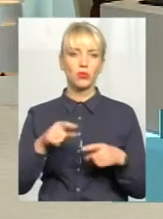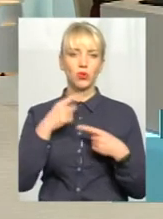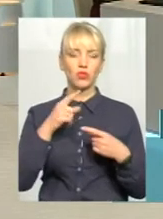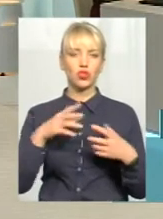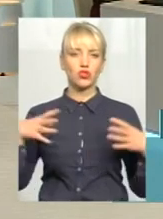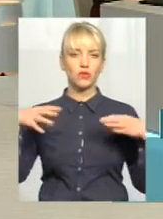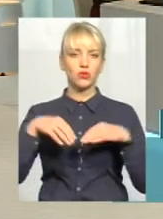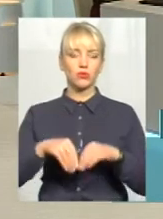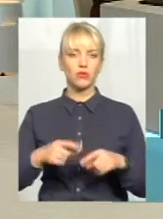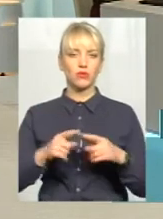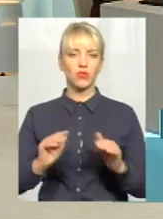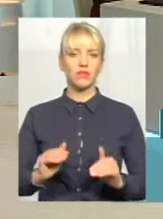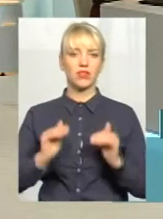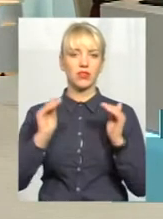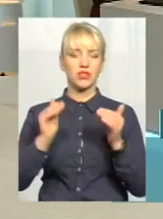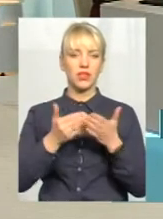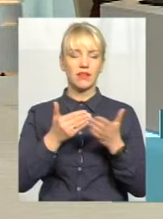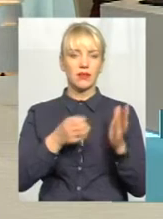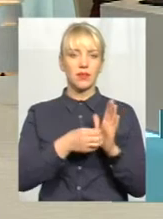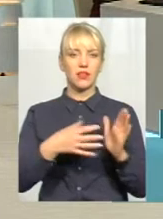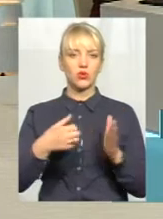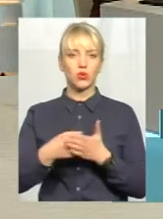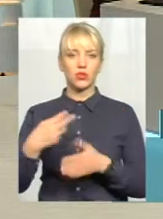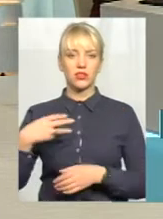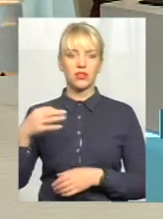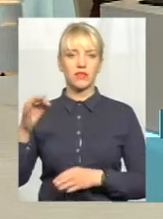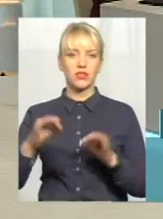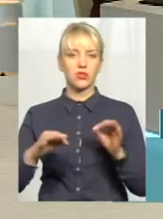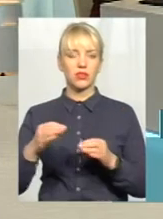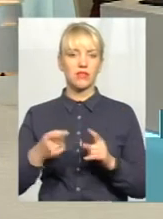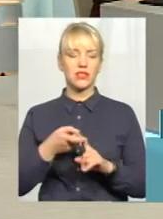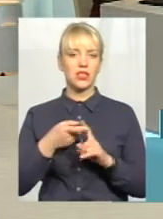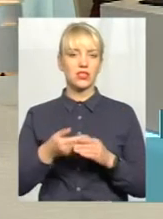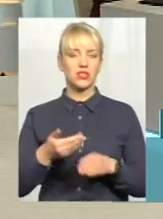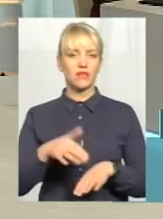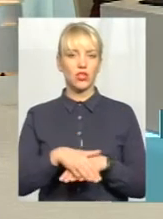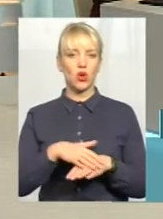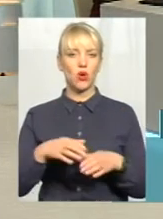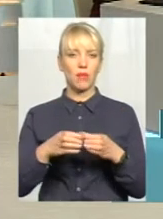сукупному вони виросли від 15 до 30 відсотків, залежності від громади.